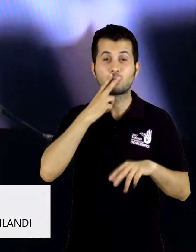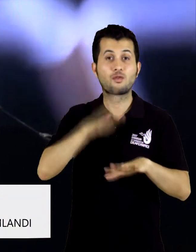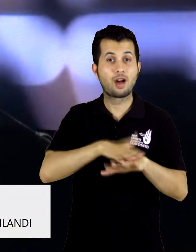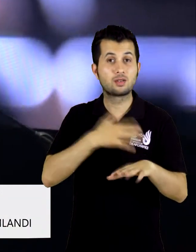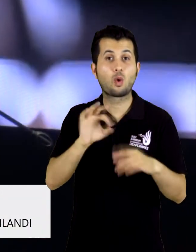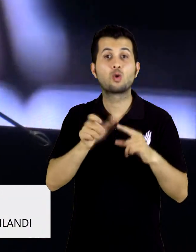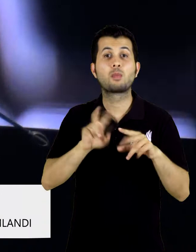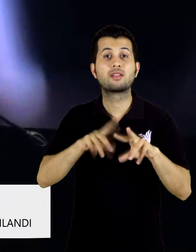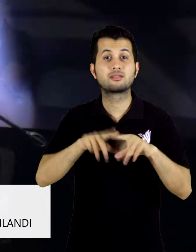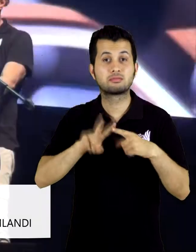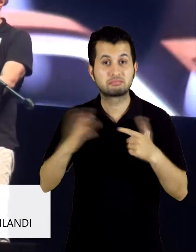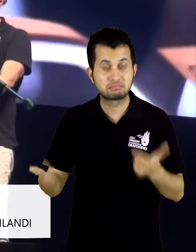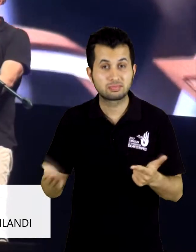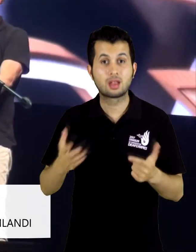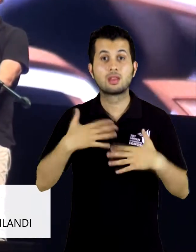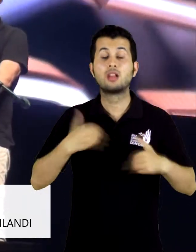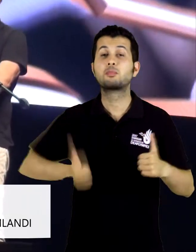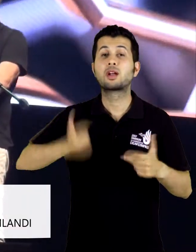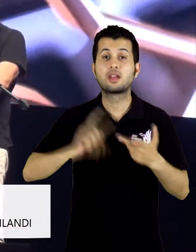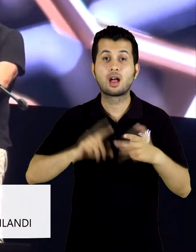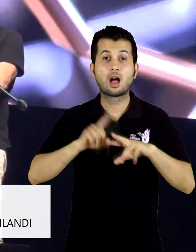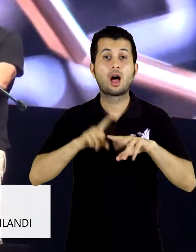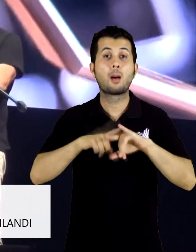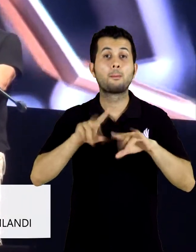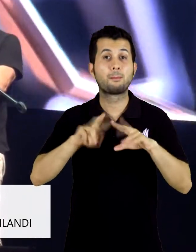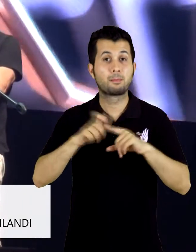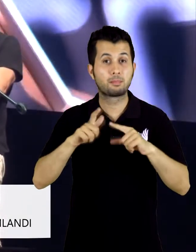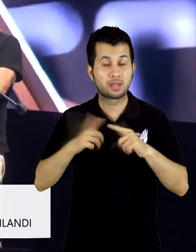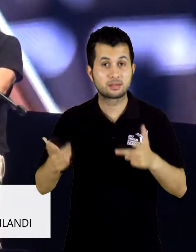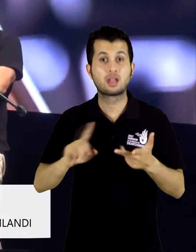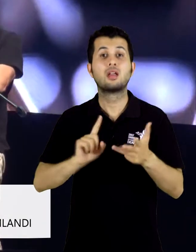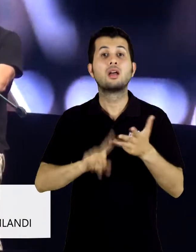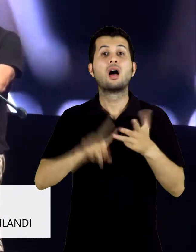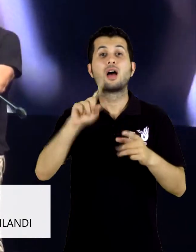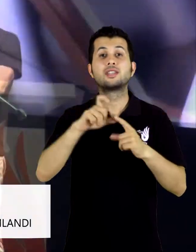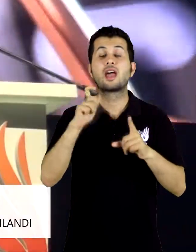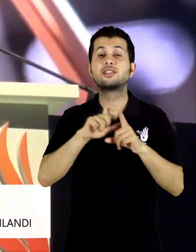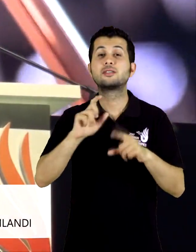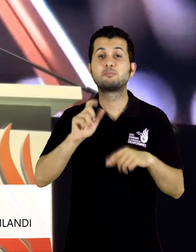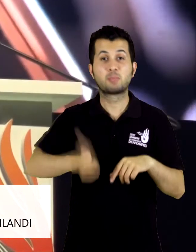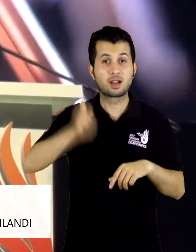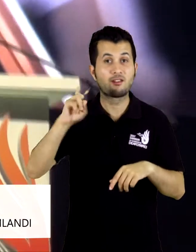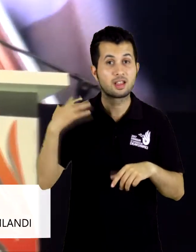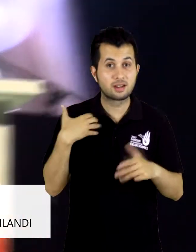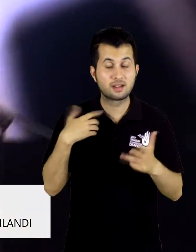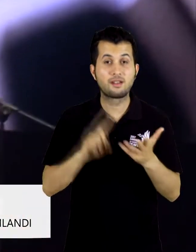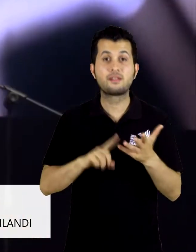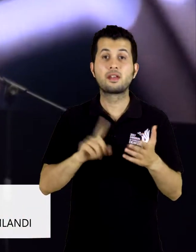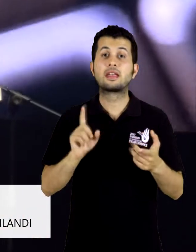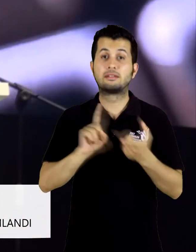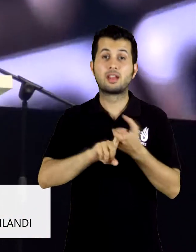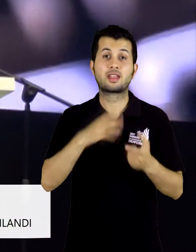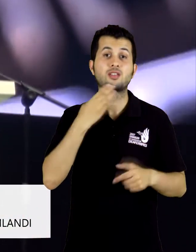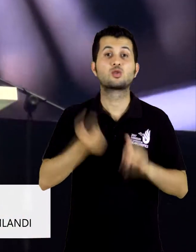Sağlık Bakanı Ahmet Demircan, Uluslararası İşitme Engelliler Spor Komitesi Başkanı Valeri Rukledev ve Gençlik ve Spor Bakanı